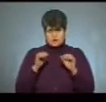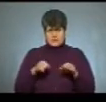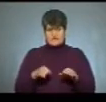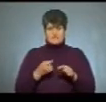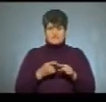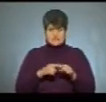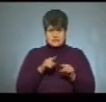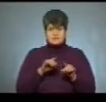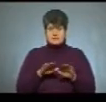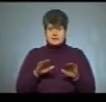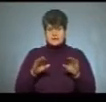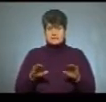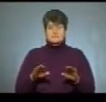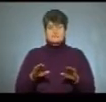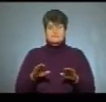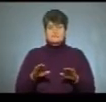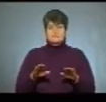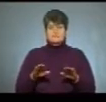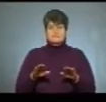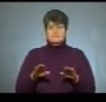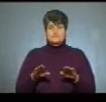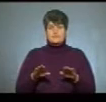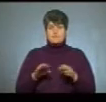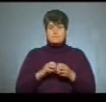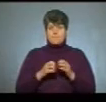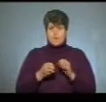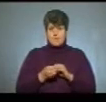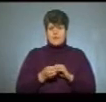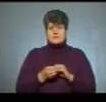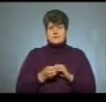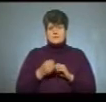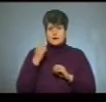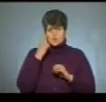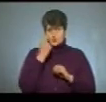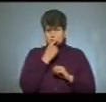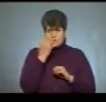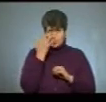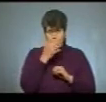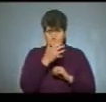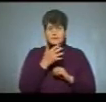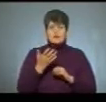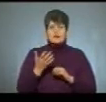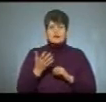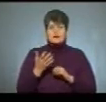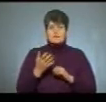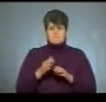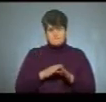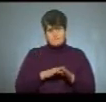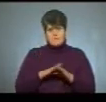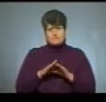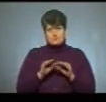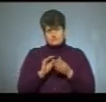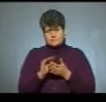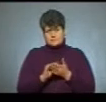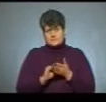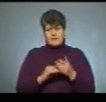дітям, людям з проблемами ЗОРУ, все-таки, повноцінно скласти